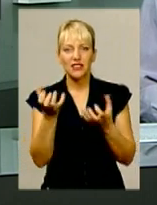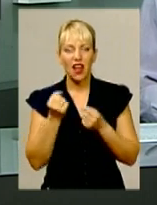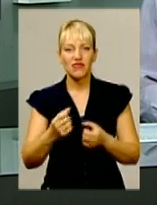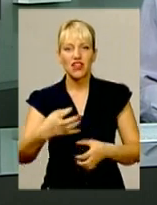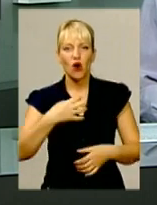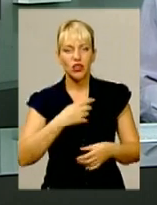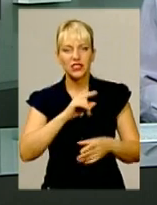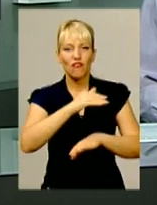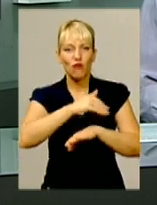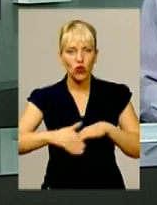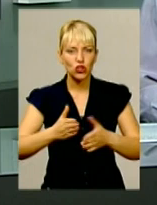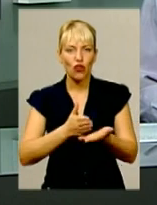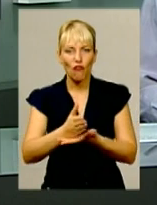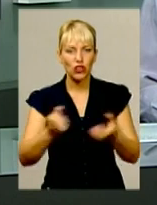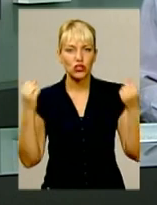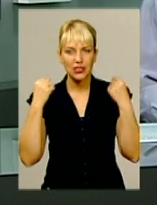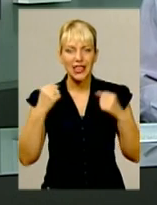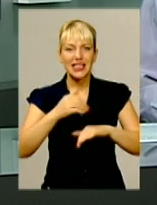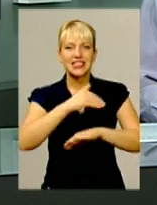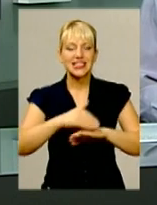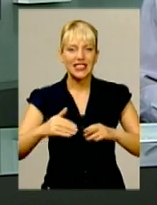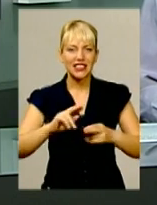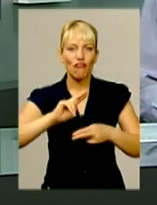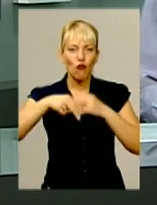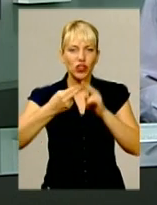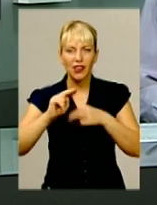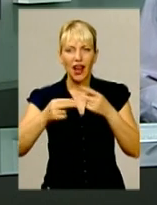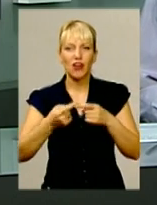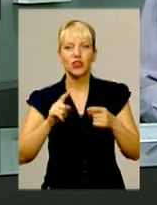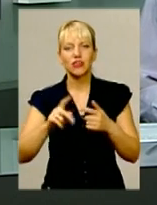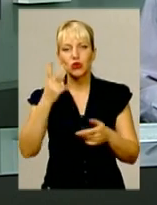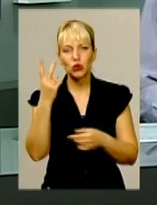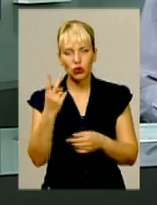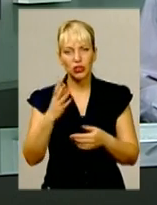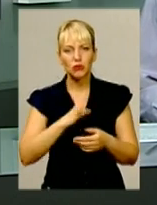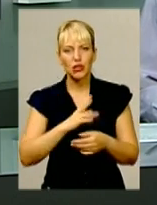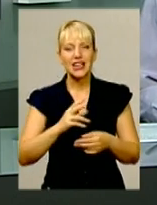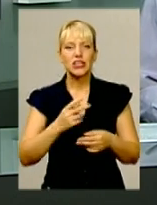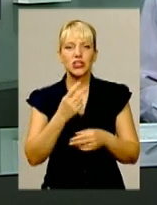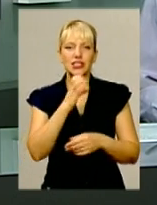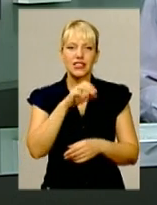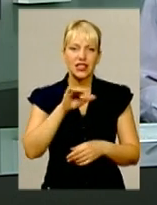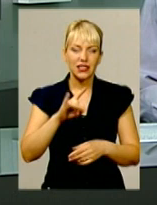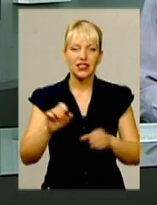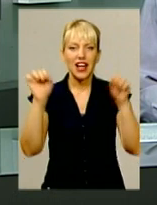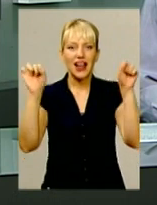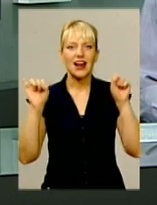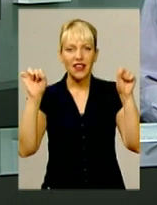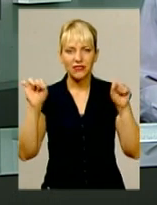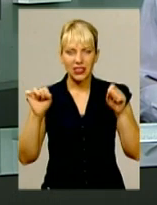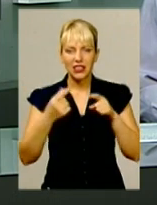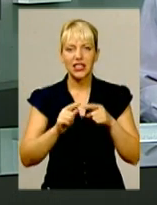з вуличного виду спорту «Стрітворкаут». Другим хлопець став у номінації «Стрітліфтинг». Це підтягування на